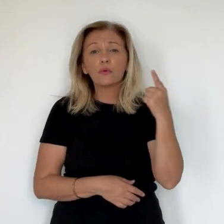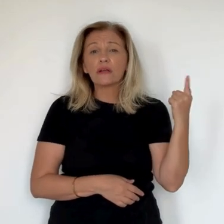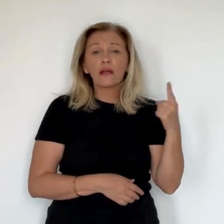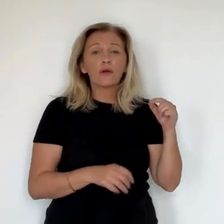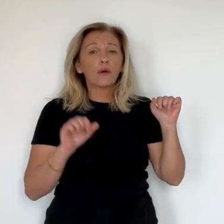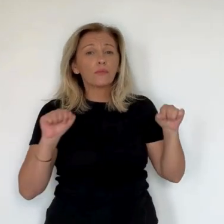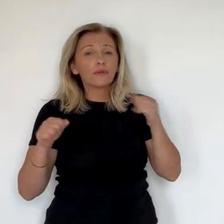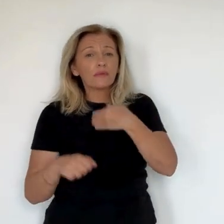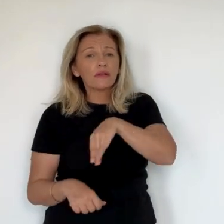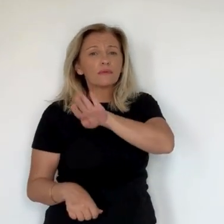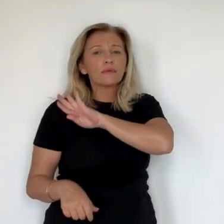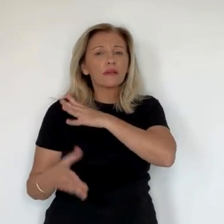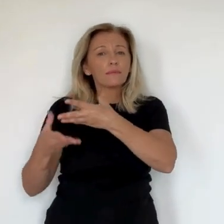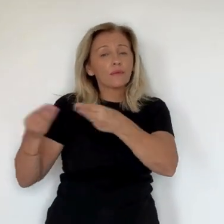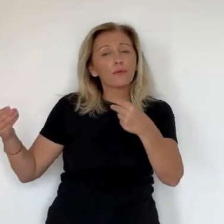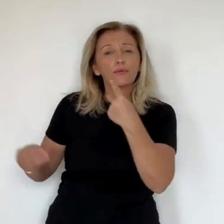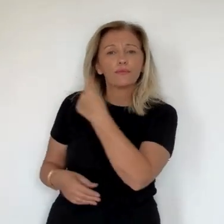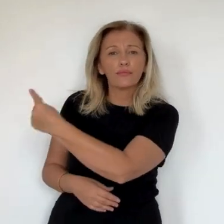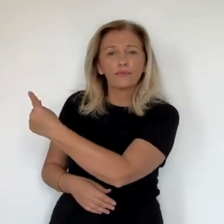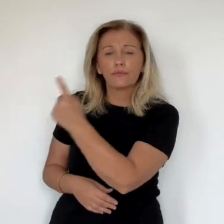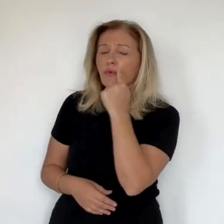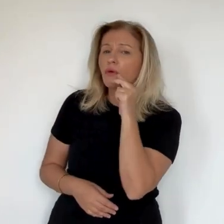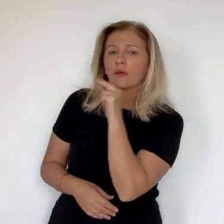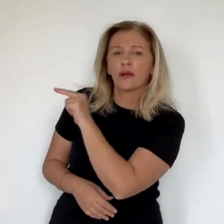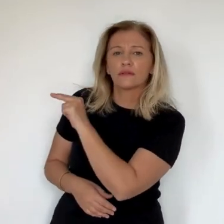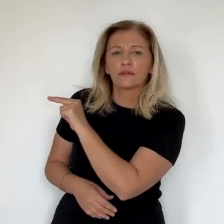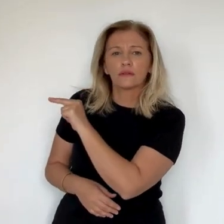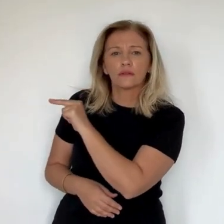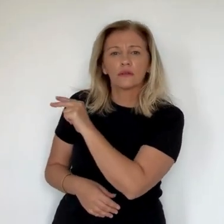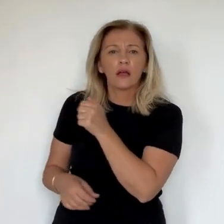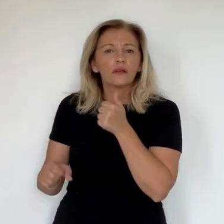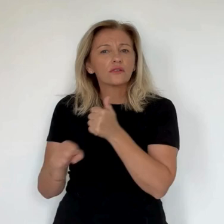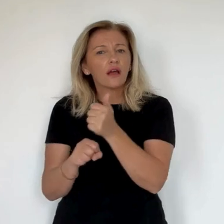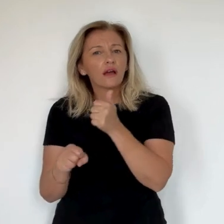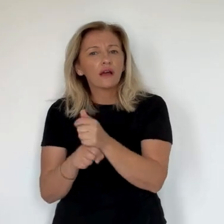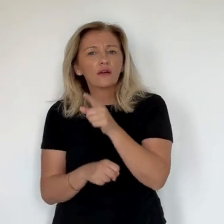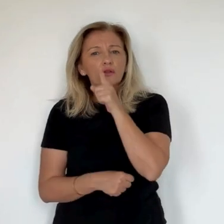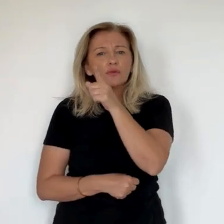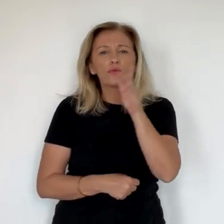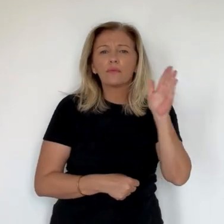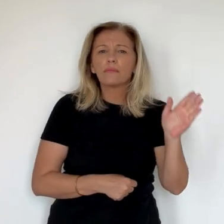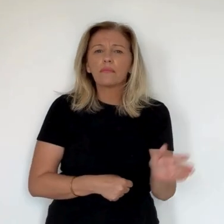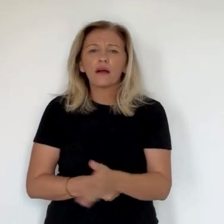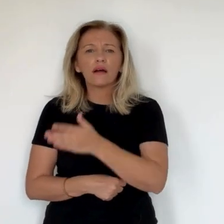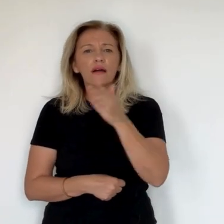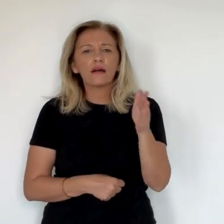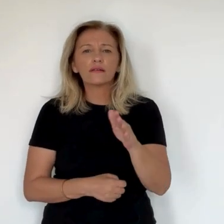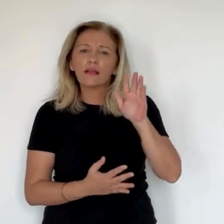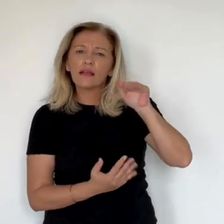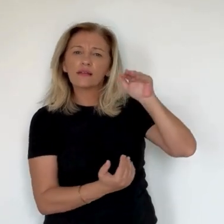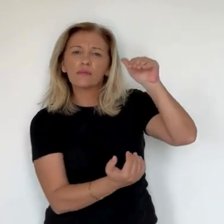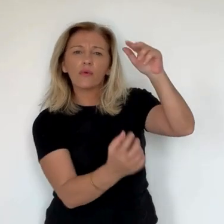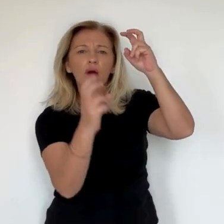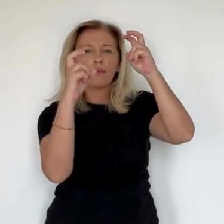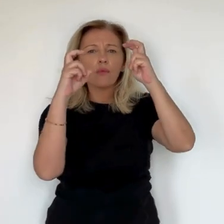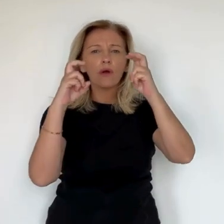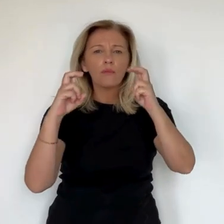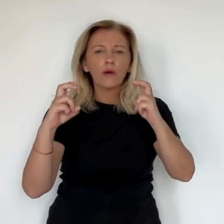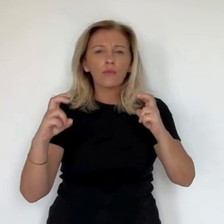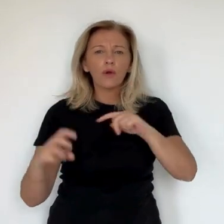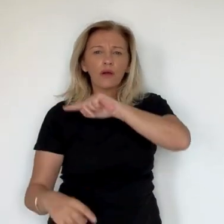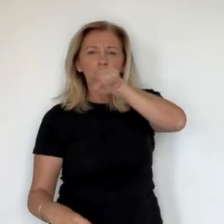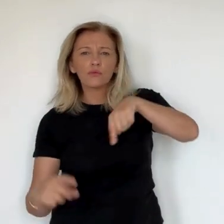partent et plus l'espoir, me nuise. Et à un moment donné, on se dit que ça fait un mois et que l'on n'a pas retrouvé.